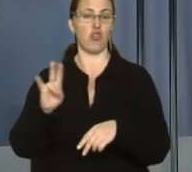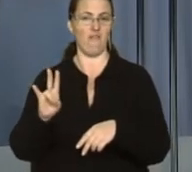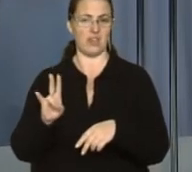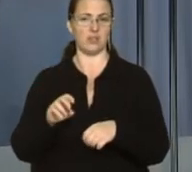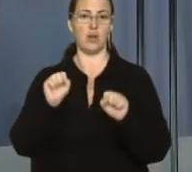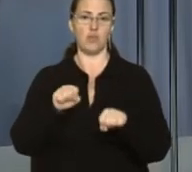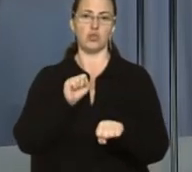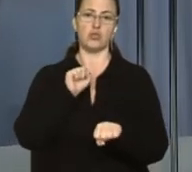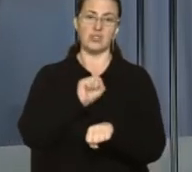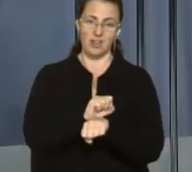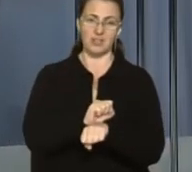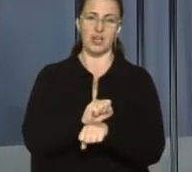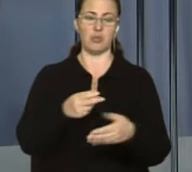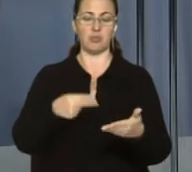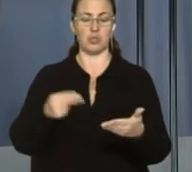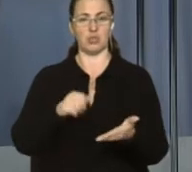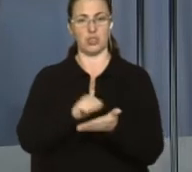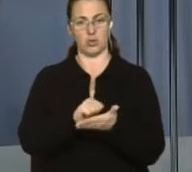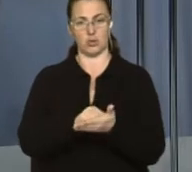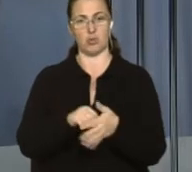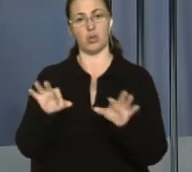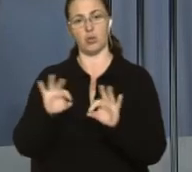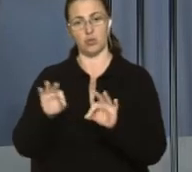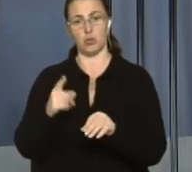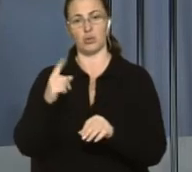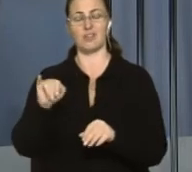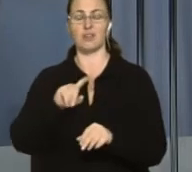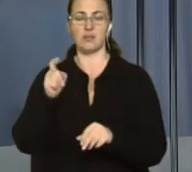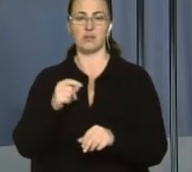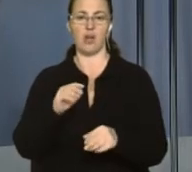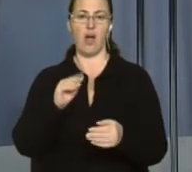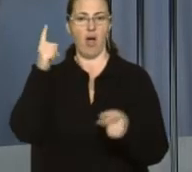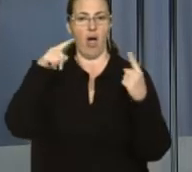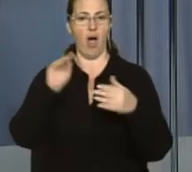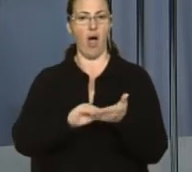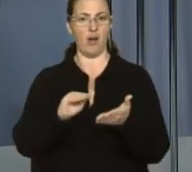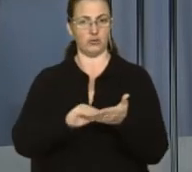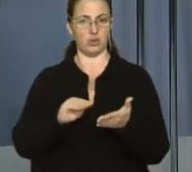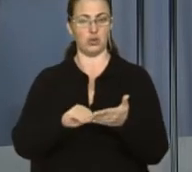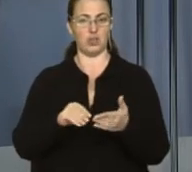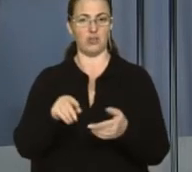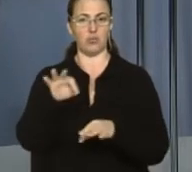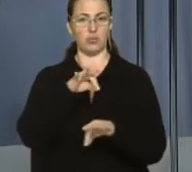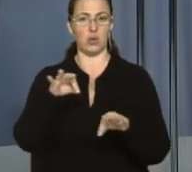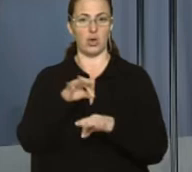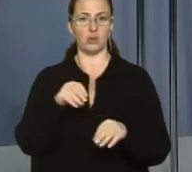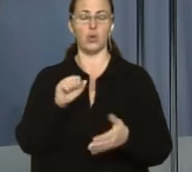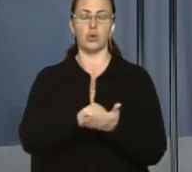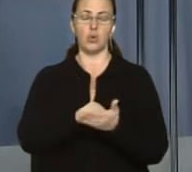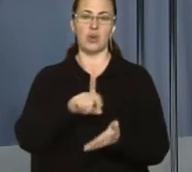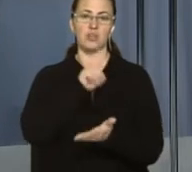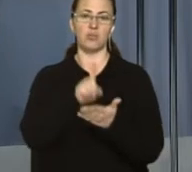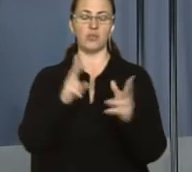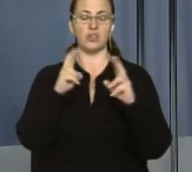підписання документа. Про це новином розповів один із авторів проєкту – Микола Княжицький. Документи має розглянути регламентний